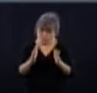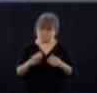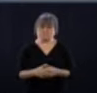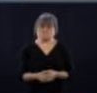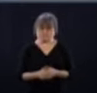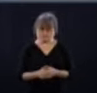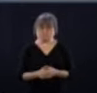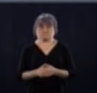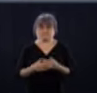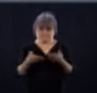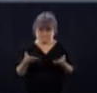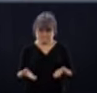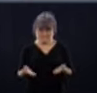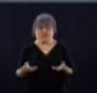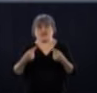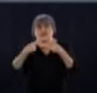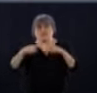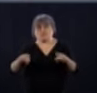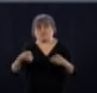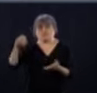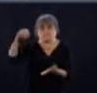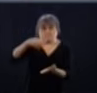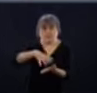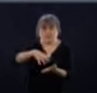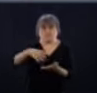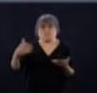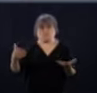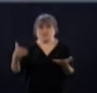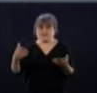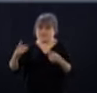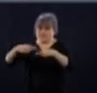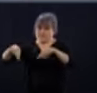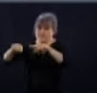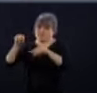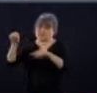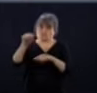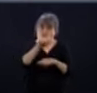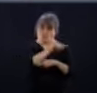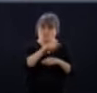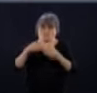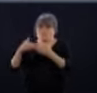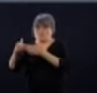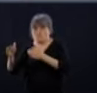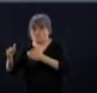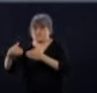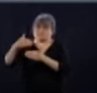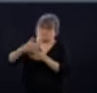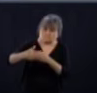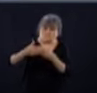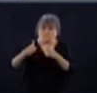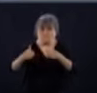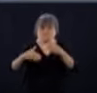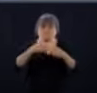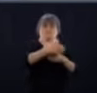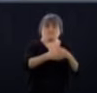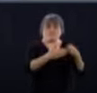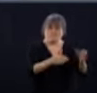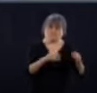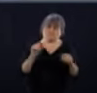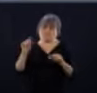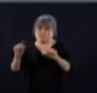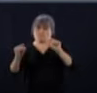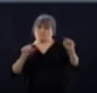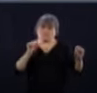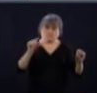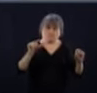donc aujourd'hui un plan de réouverture graduelle toujours de certaines régions du Québec. L'idée, c'est de